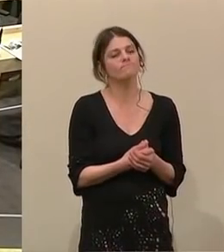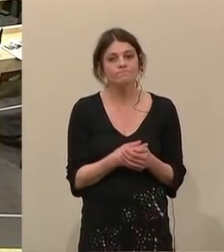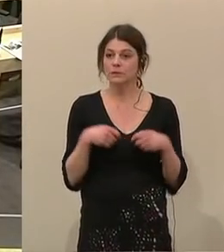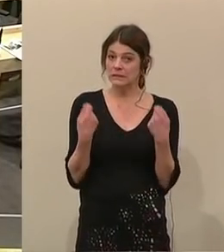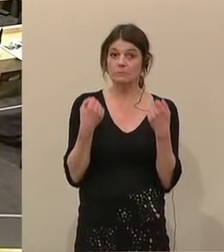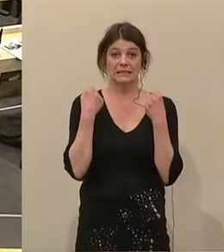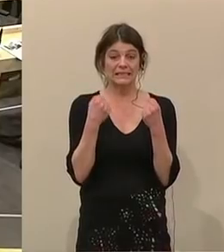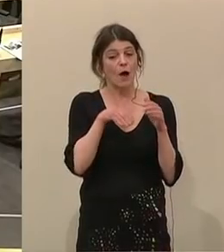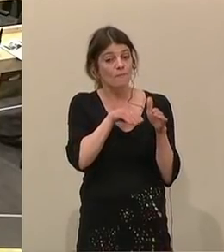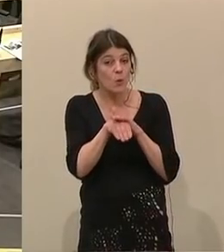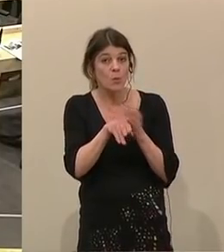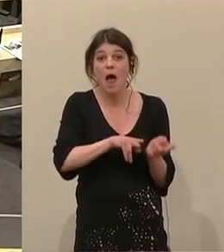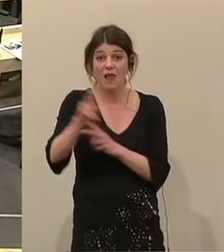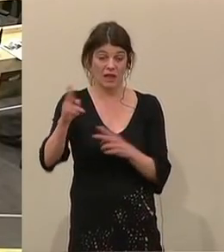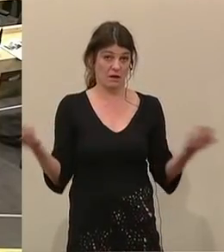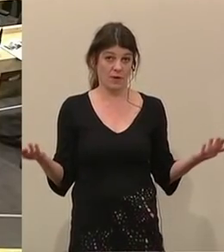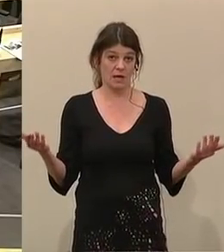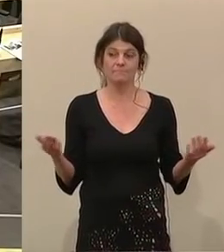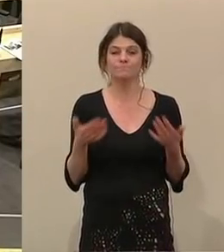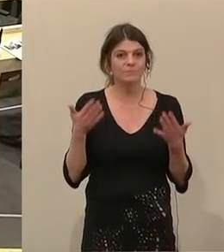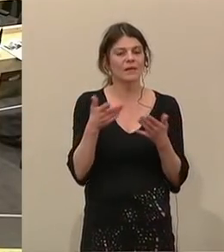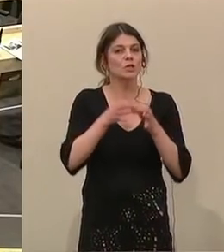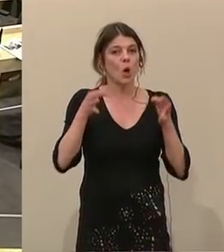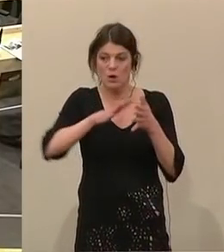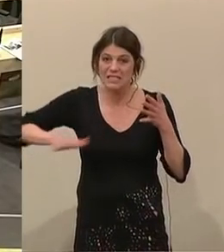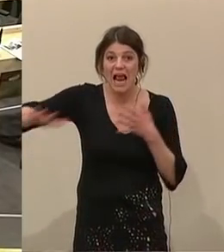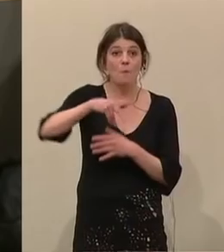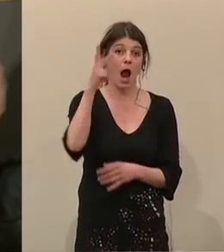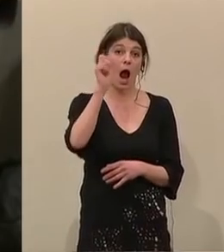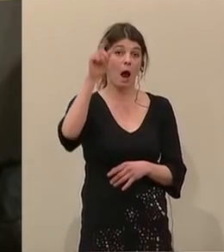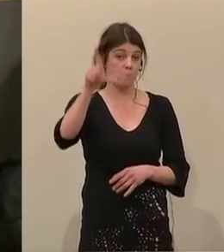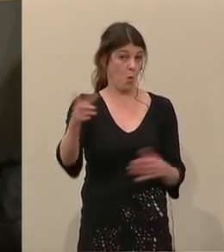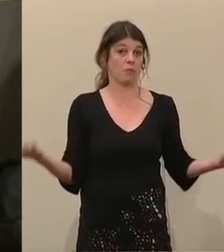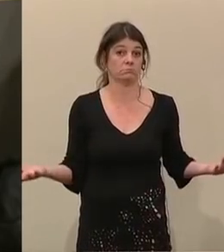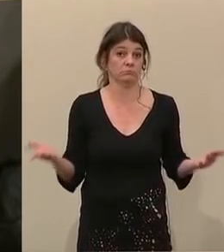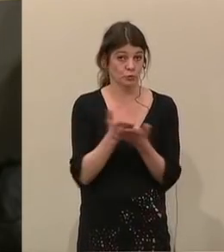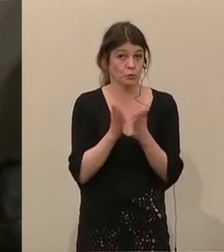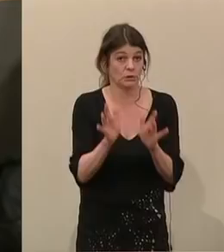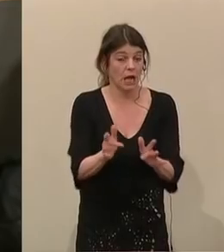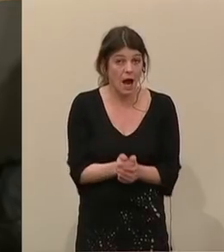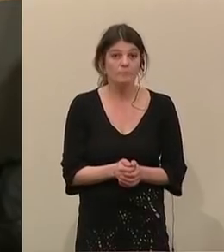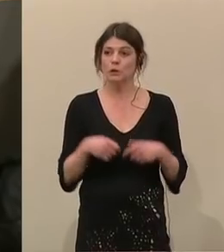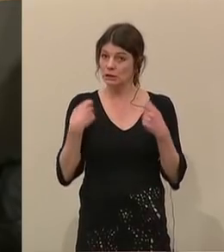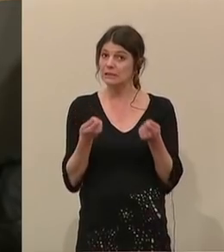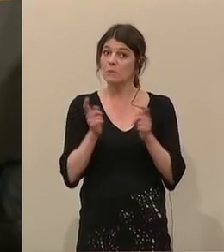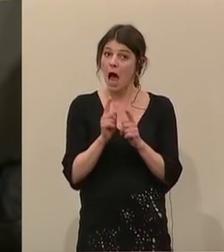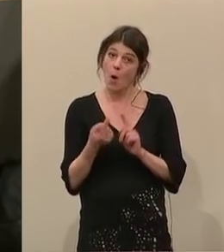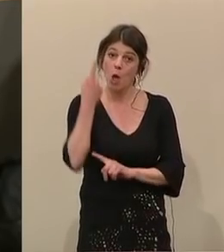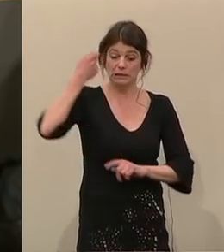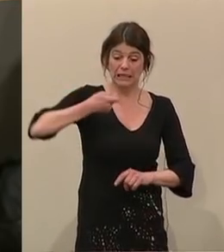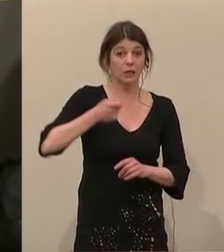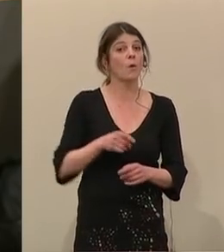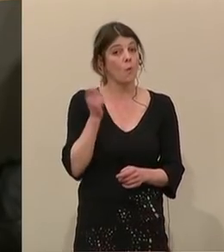sichere Fluchtalternative gibt. Und das ist der Großraum Kabul. Und es gibt hier auch entsprechende höchstgerichtliche